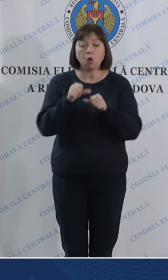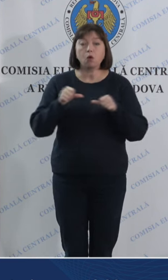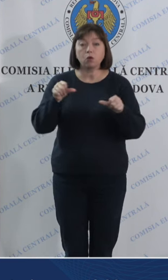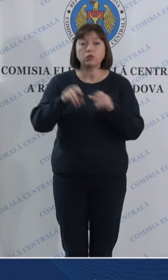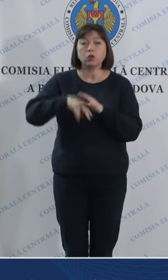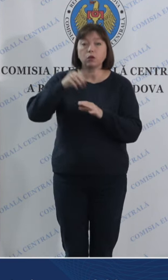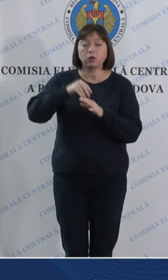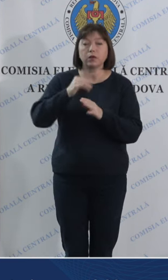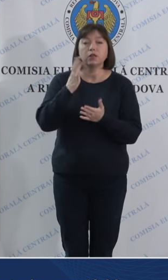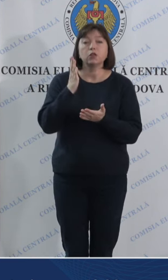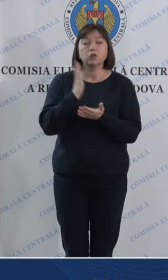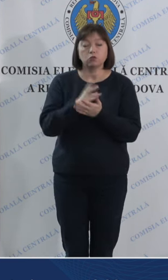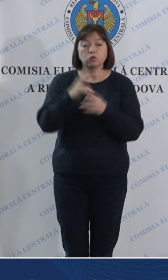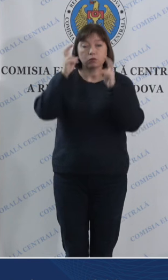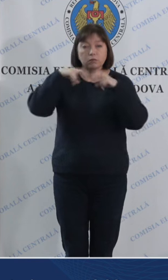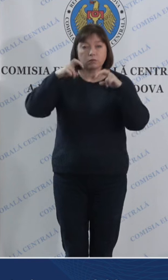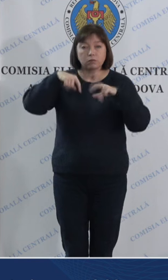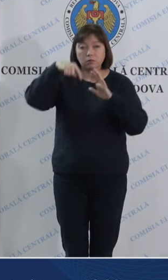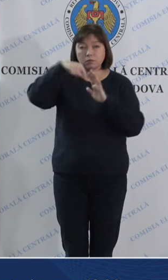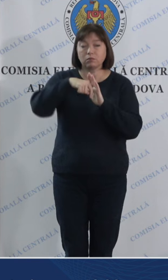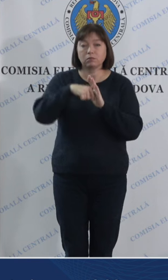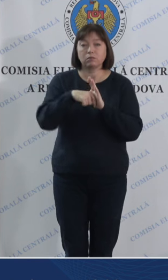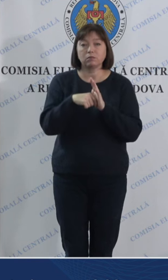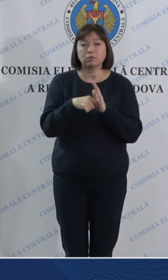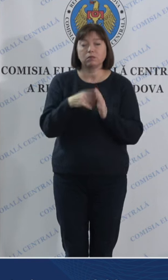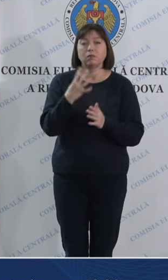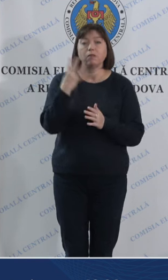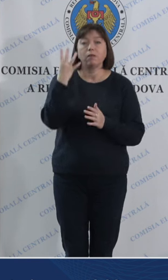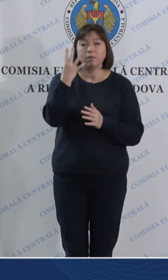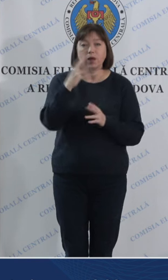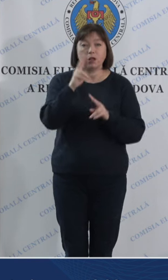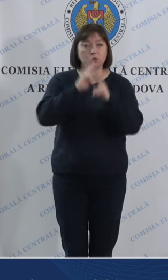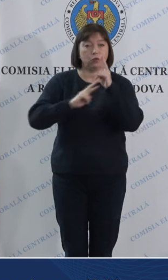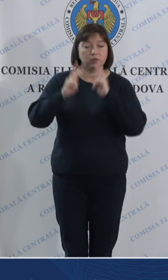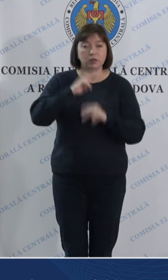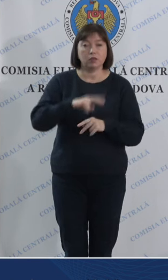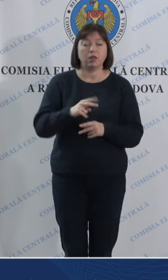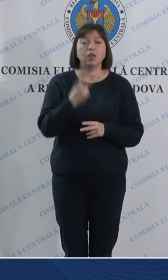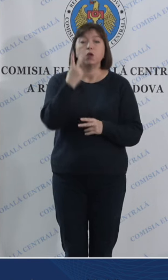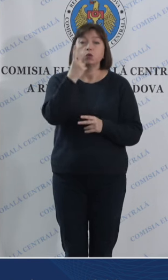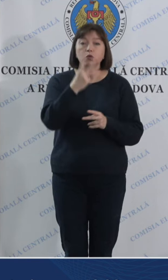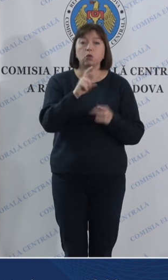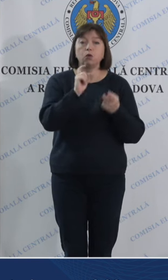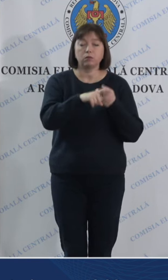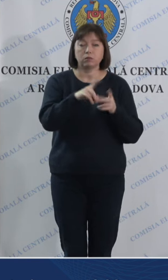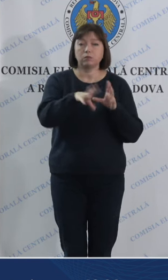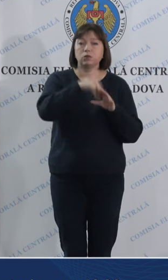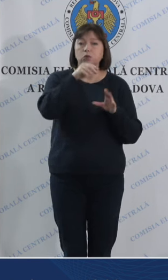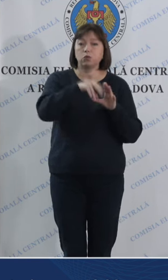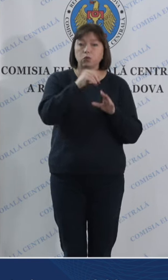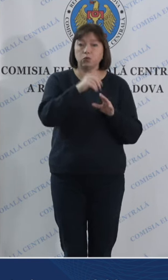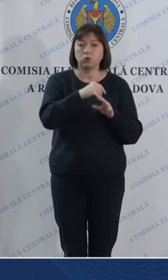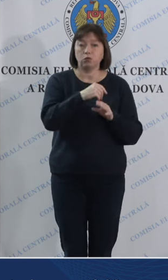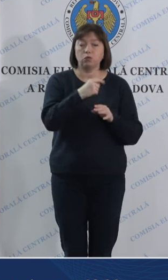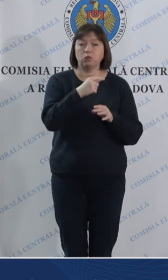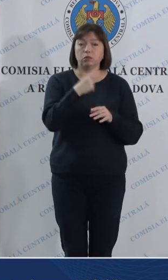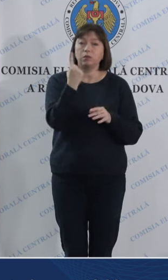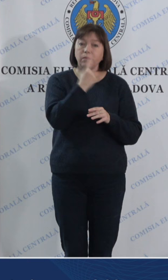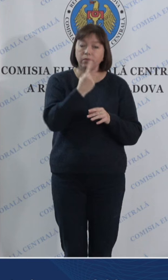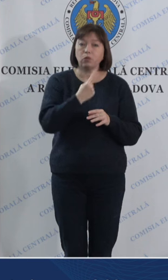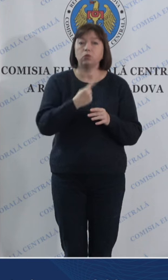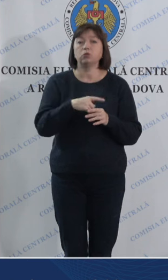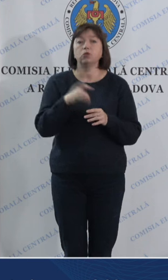Electoral sunt spre examinare patru sesizări două cu referire la scrutinul 1 și